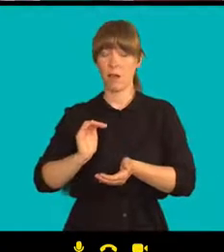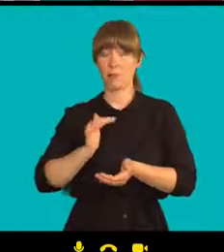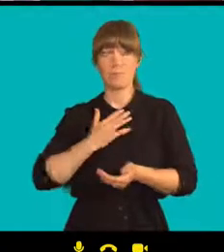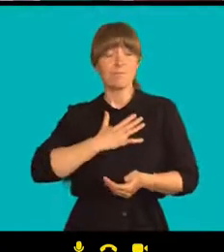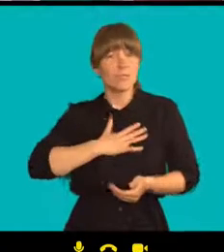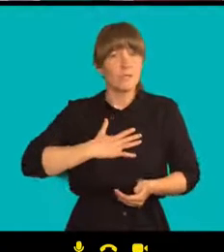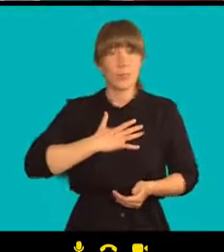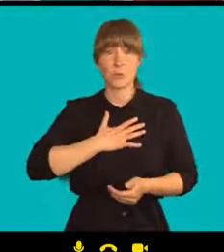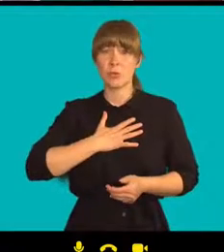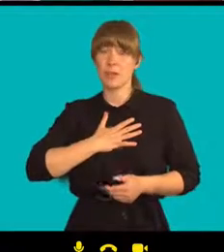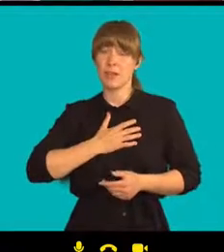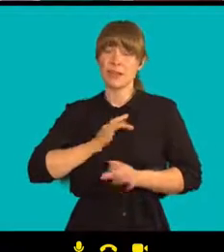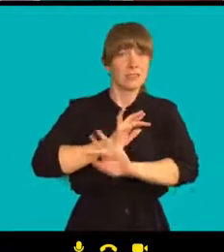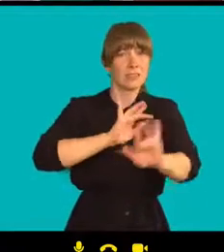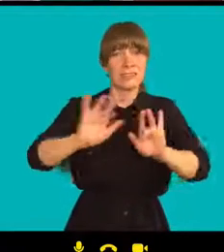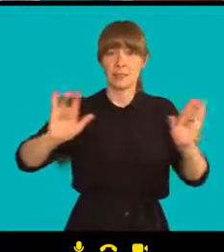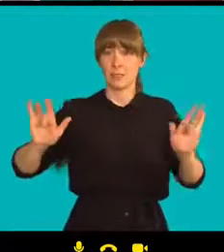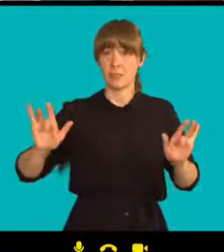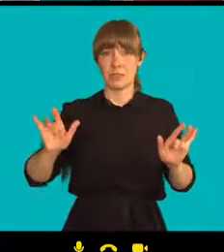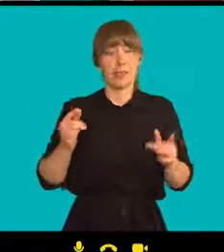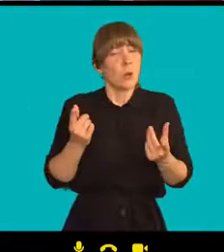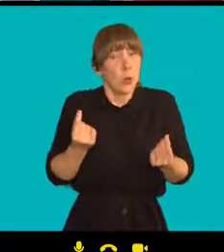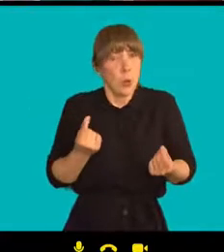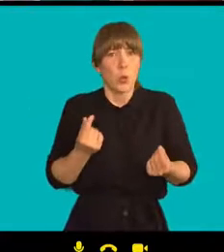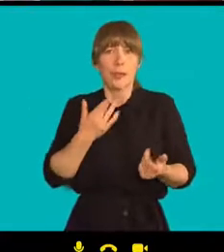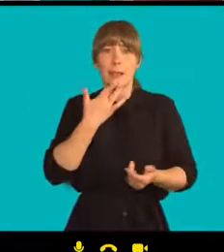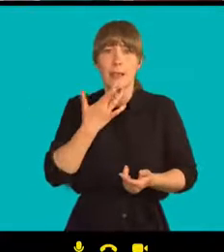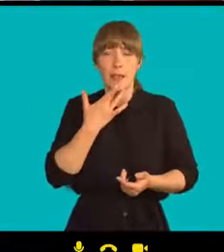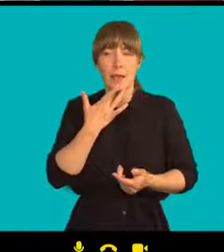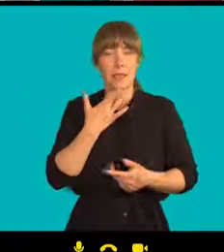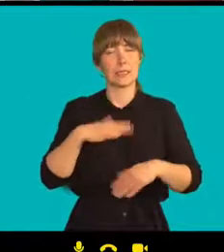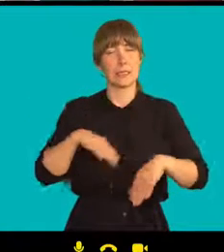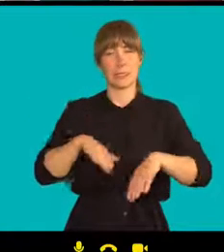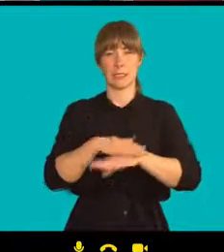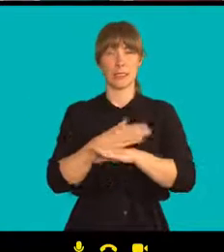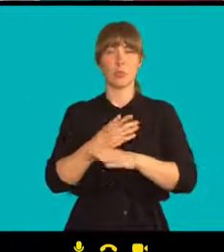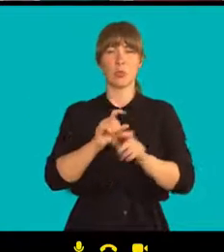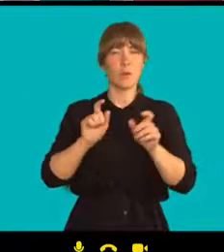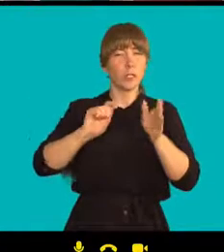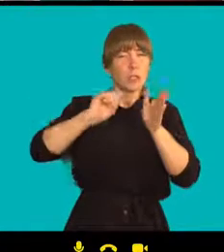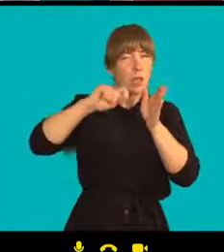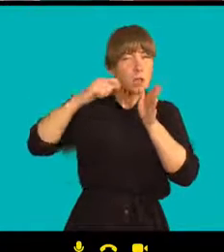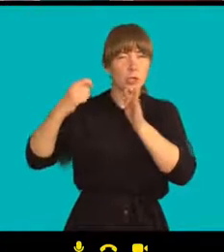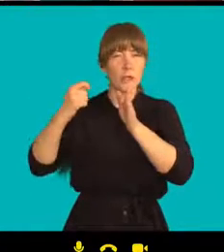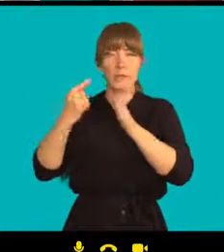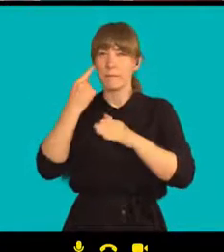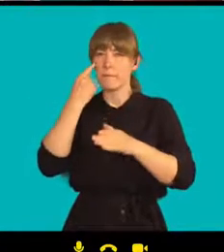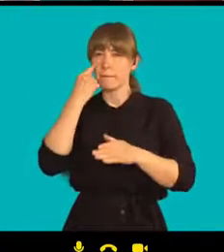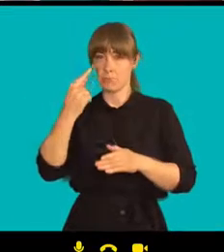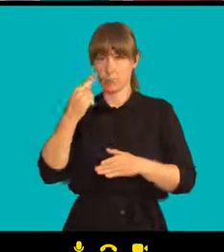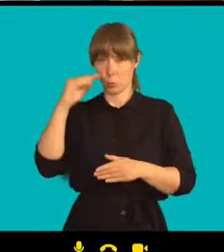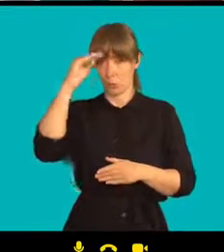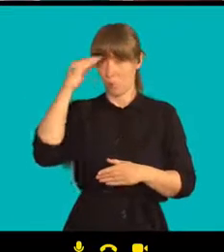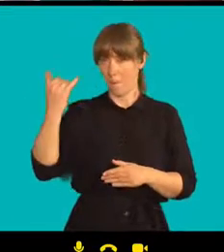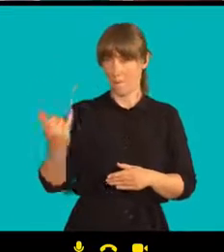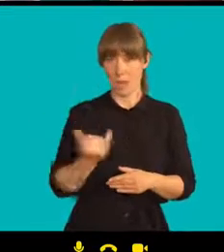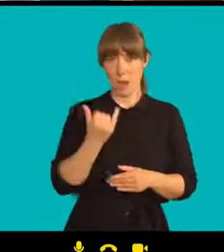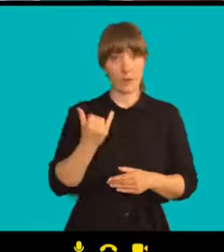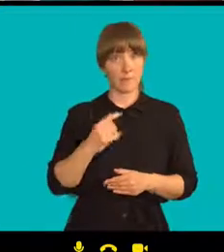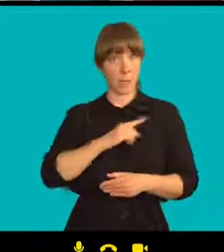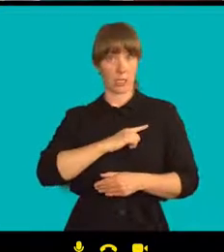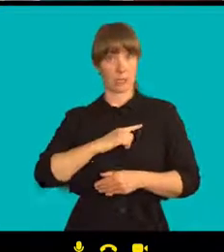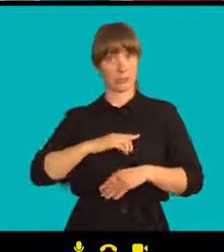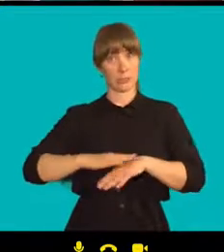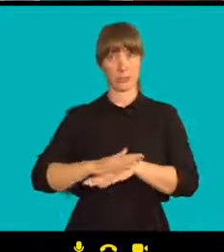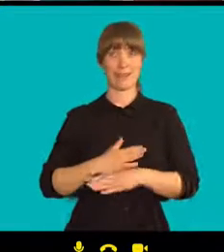A bylo zřejmé, že spousta těch mladých chlapců z toho nebyla šťastná, že musí